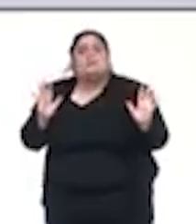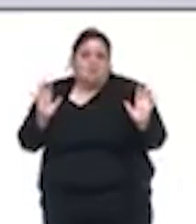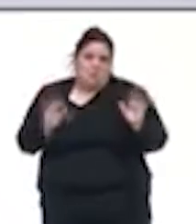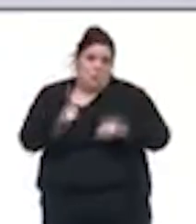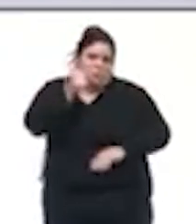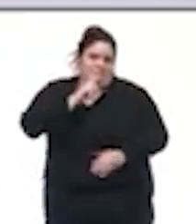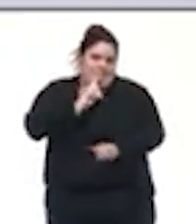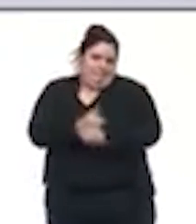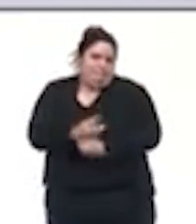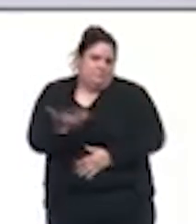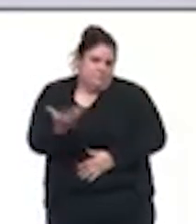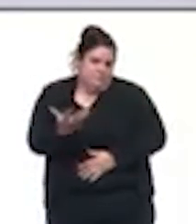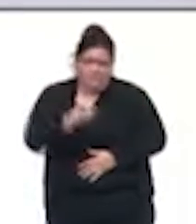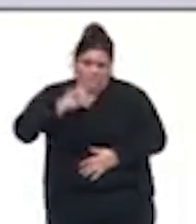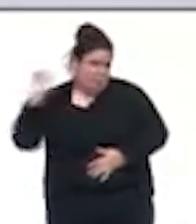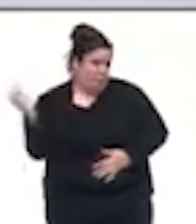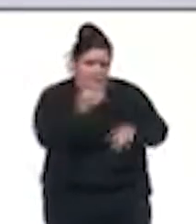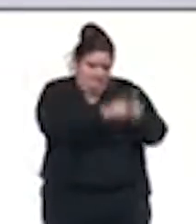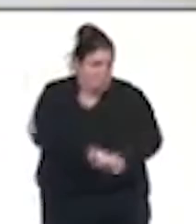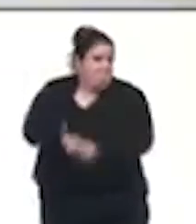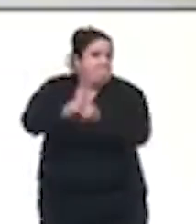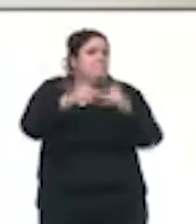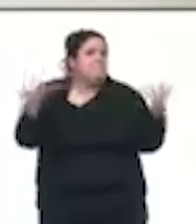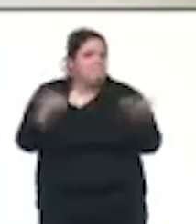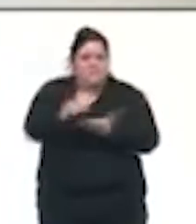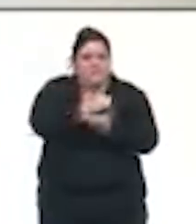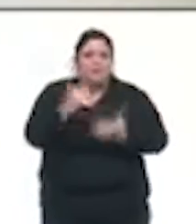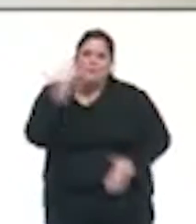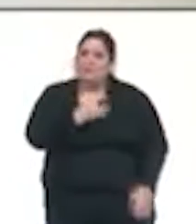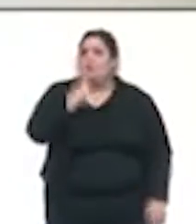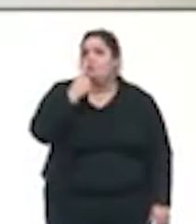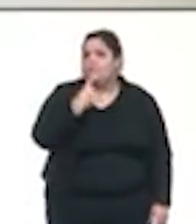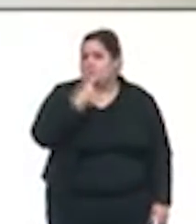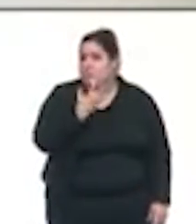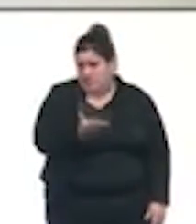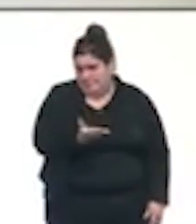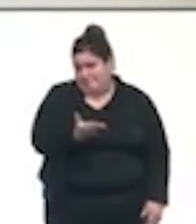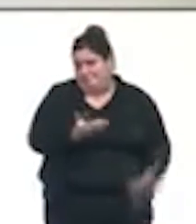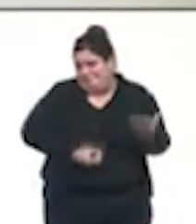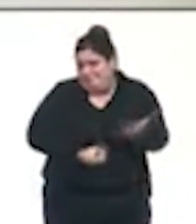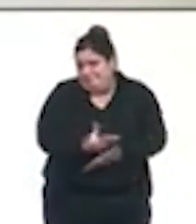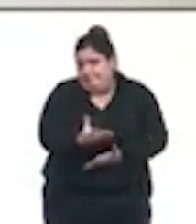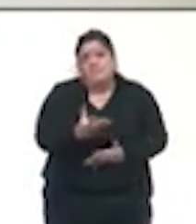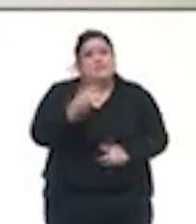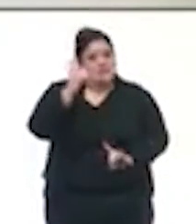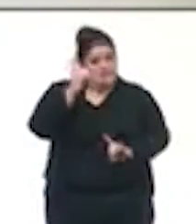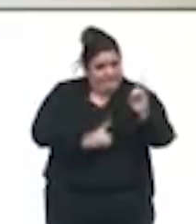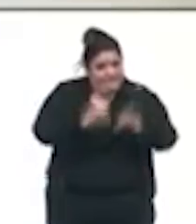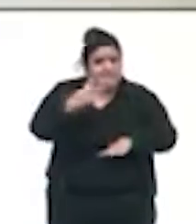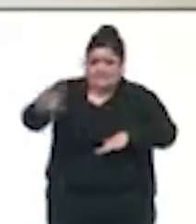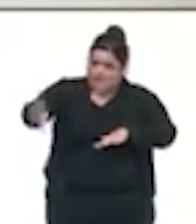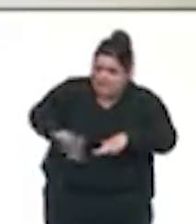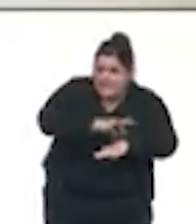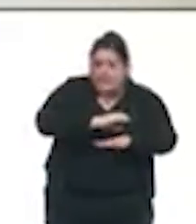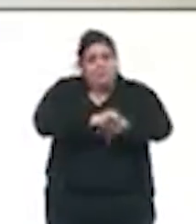désormais imposée à tous ces départements rouges. Les fêtes, les mariages, les tombolas, les événements